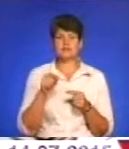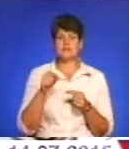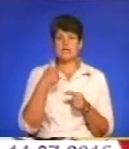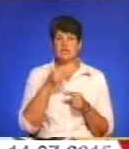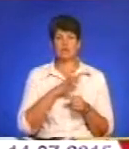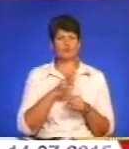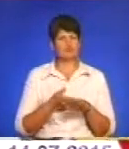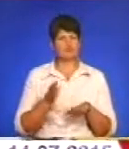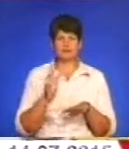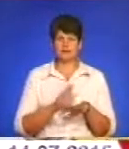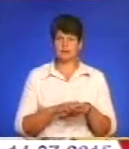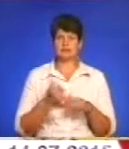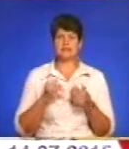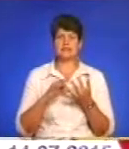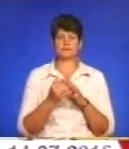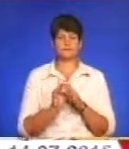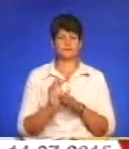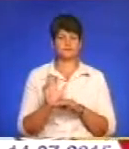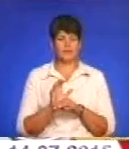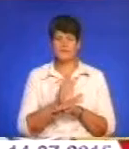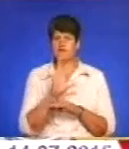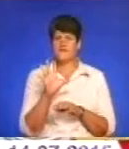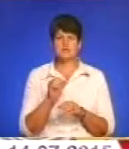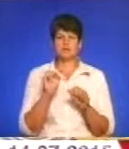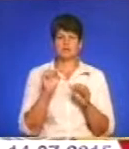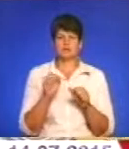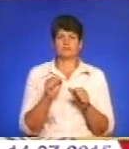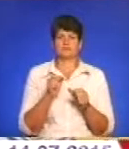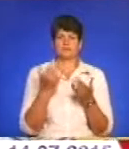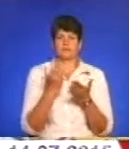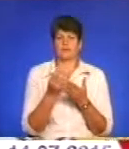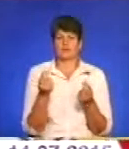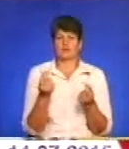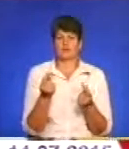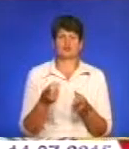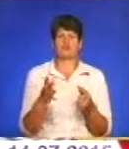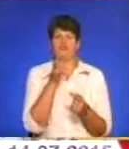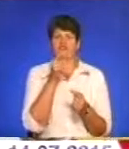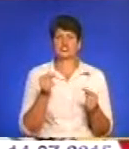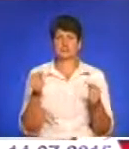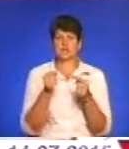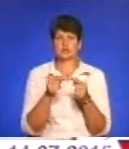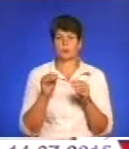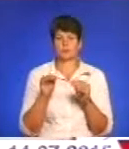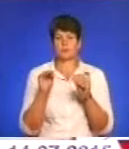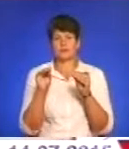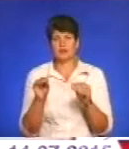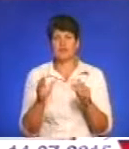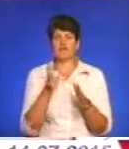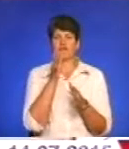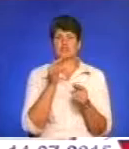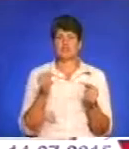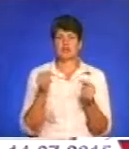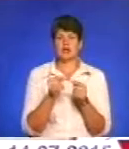досить складним для аграріїв, не всіх вистачило достатньо коштів для того, щоб вчасно підживити, вчасно внести